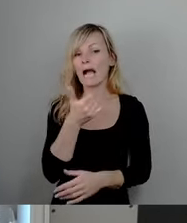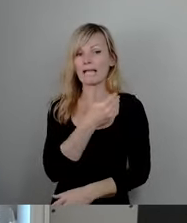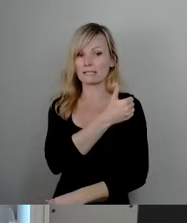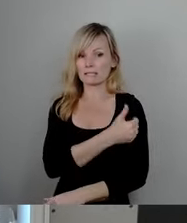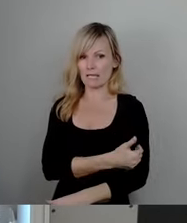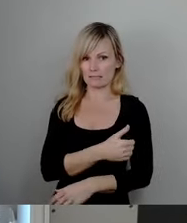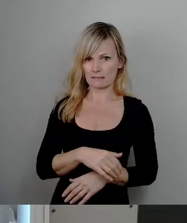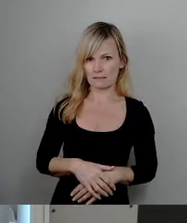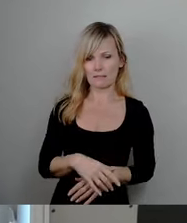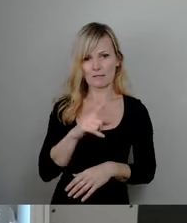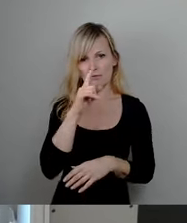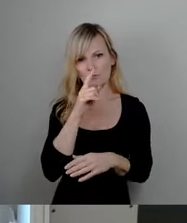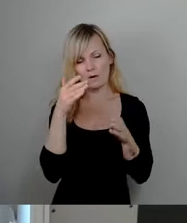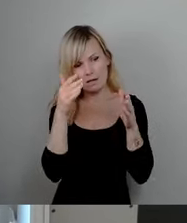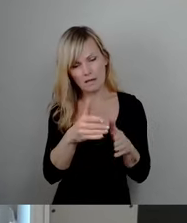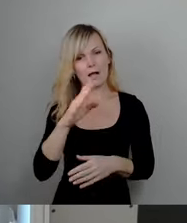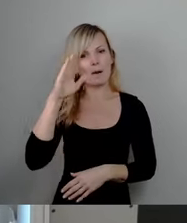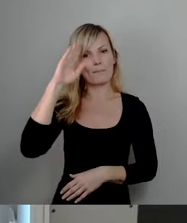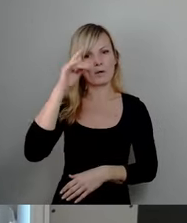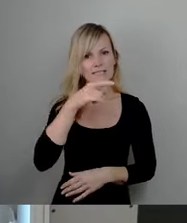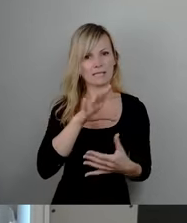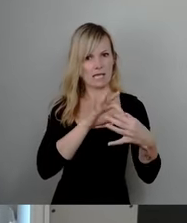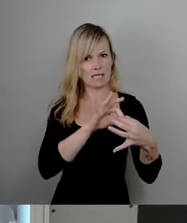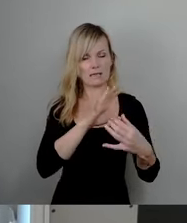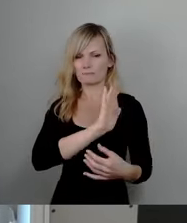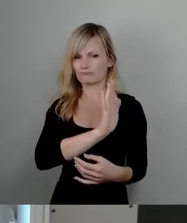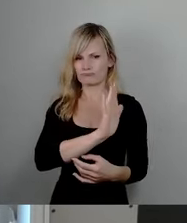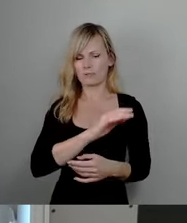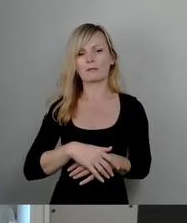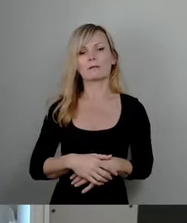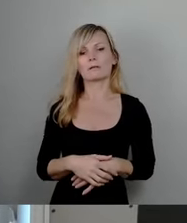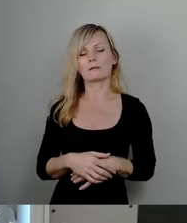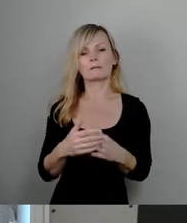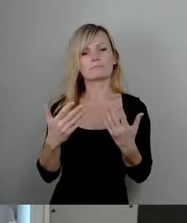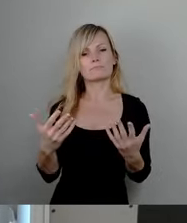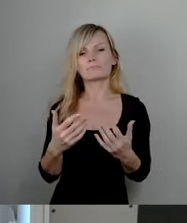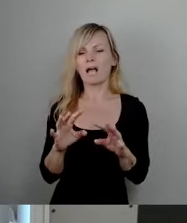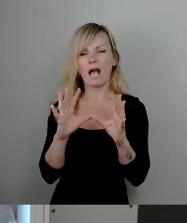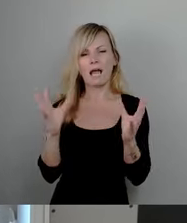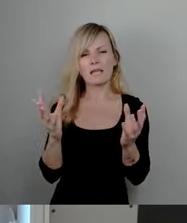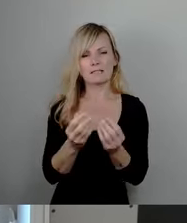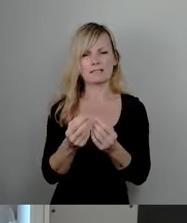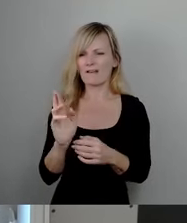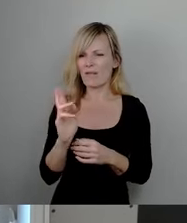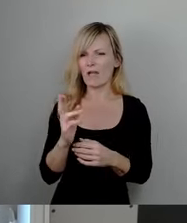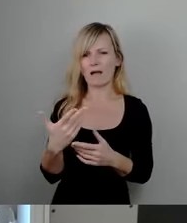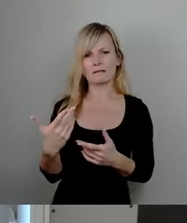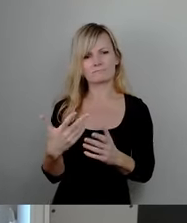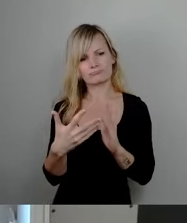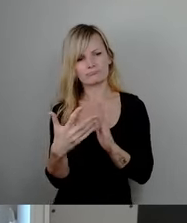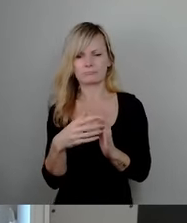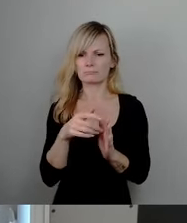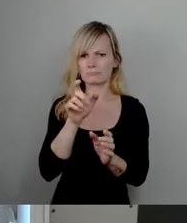Vollzugskräfte beziehen, sondern natürlich ist alles, ich sage jetzt mal willkommen und wichtig und